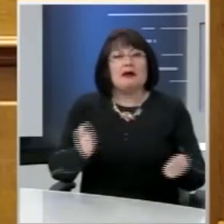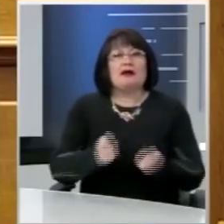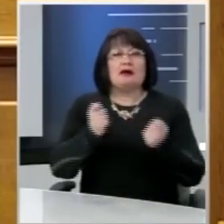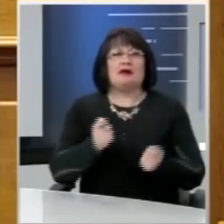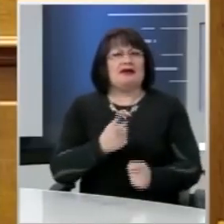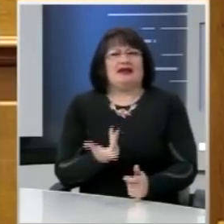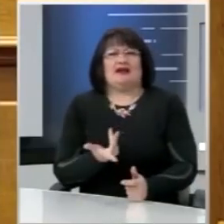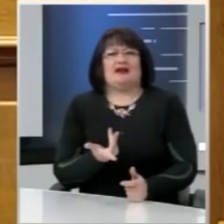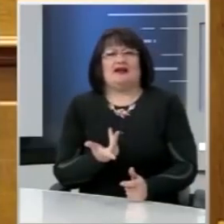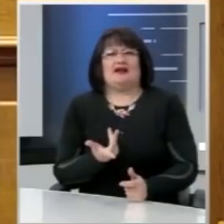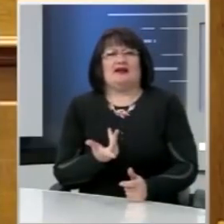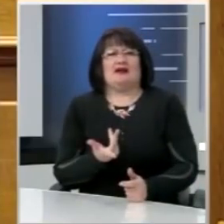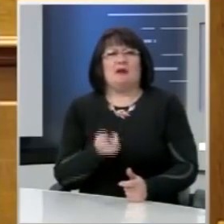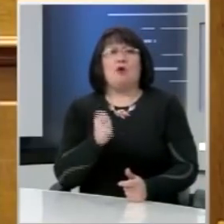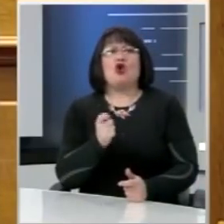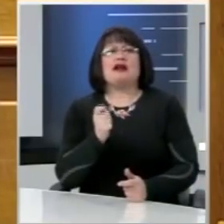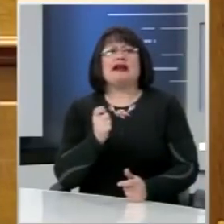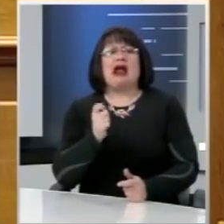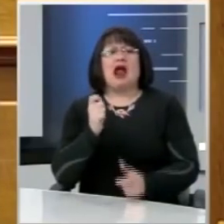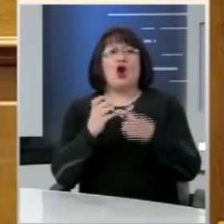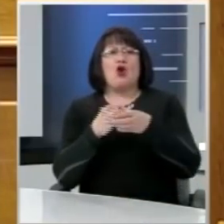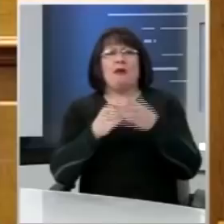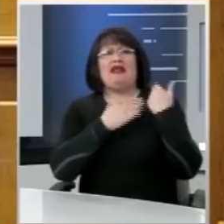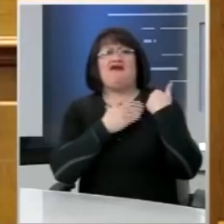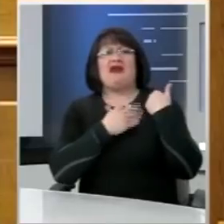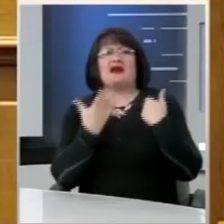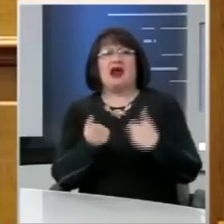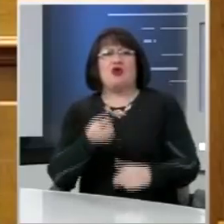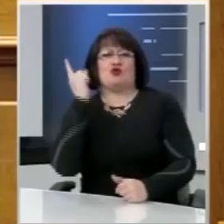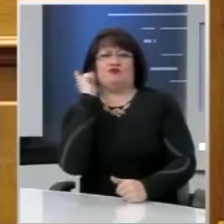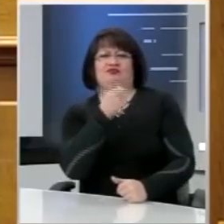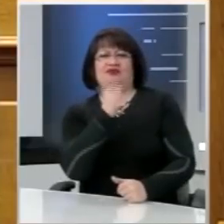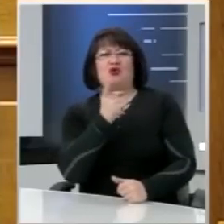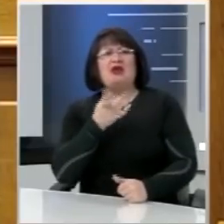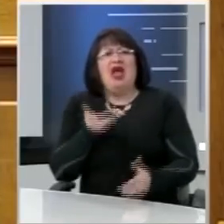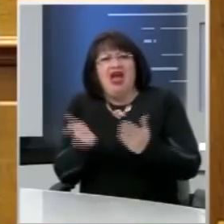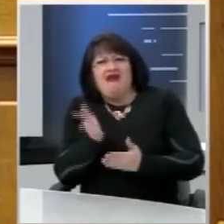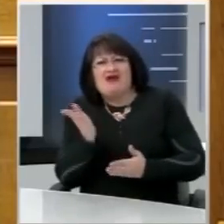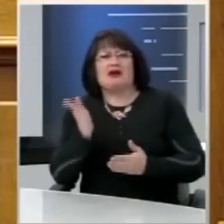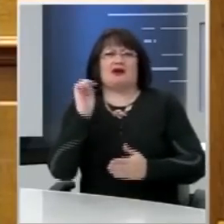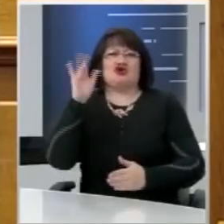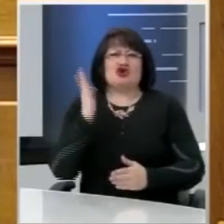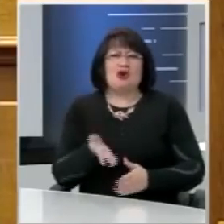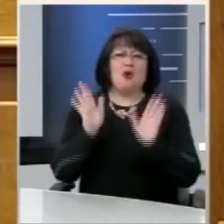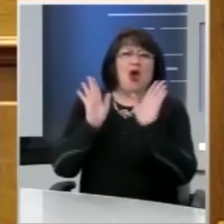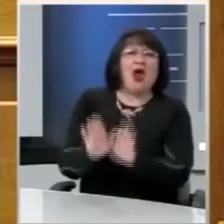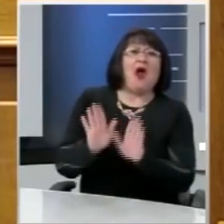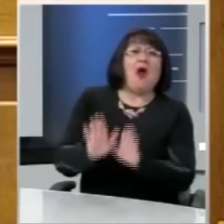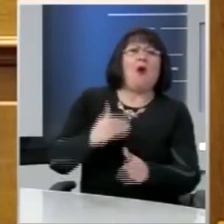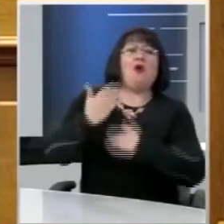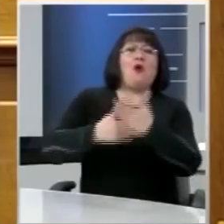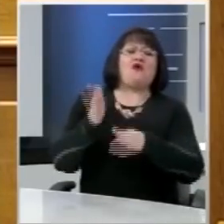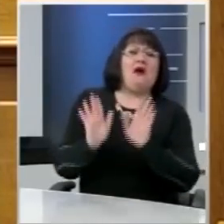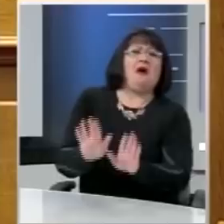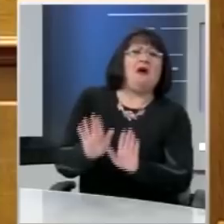τιμωρηθούν εκείνες οι πολιτικές δυνάμεις που ευθύνονται και για την ξενιτιά τους και για την εγκατάληψή τους όλα